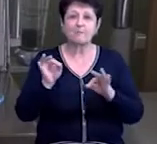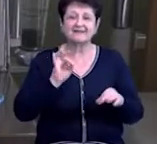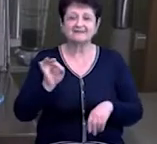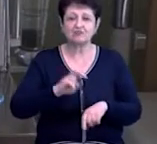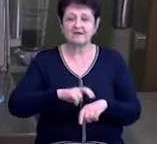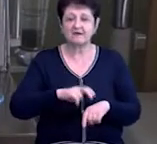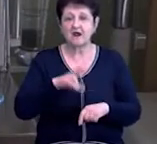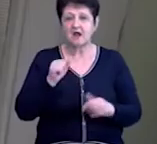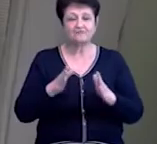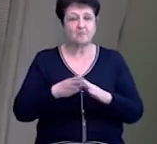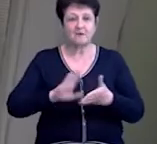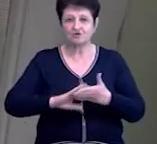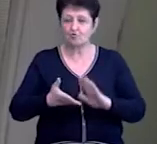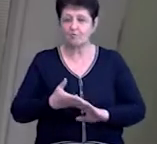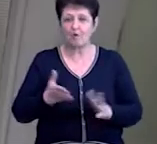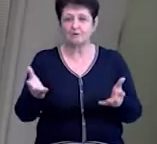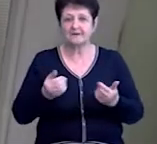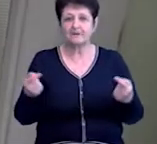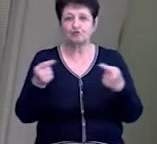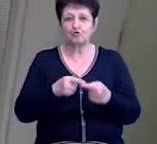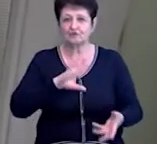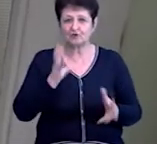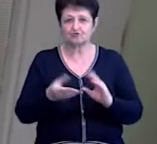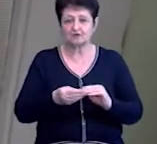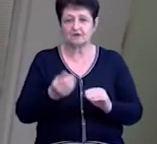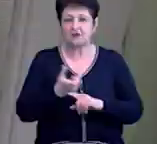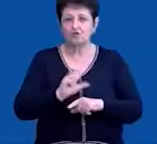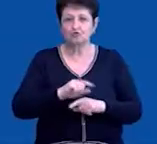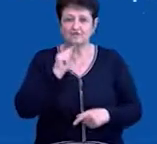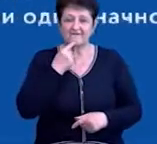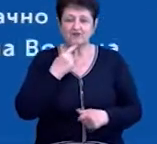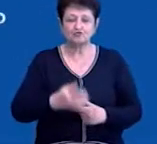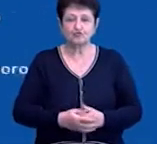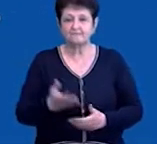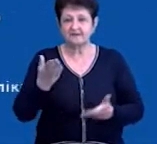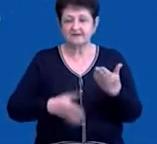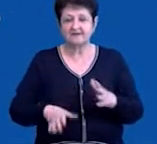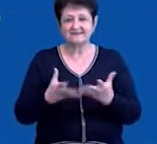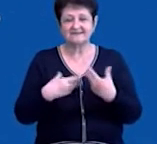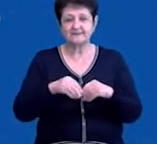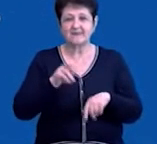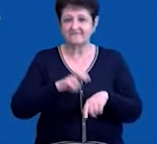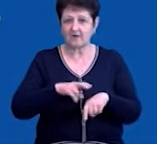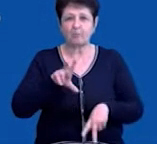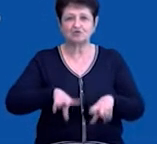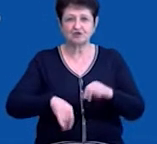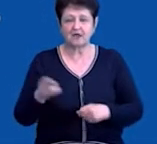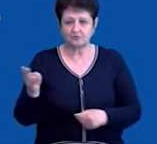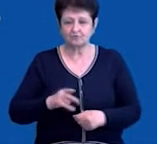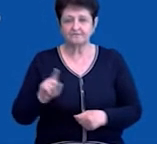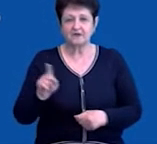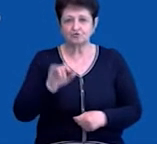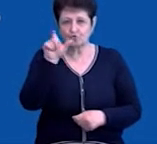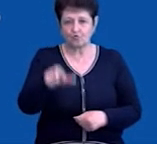лікаря, а в домашніх умовах отримати точний результат дуже важко. Якщо семейний врач посчитає нужним, що у